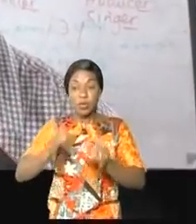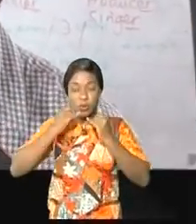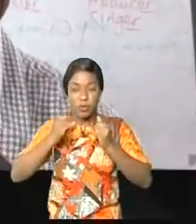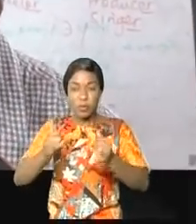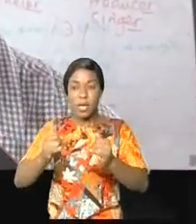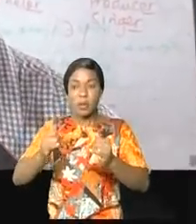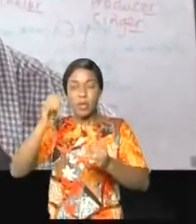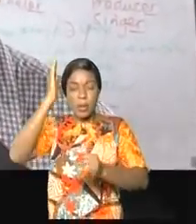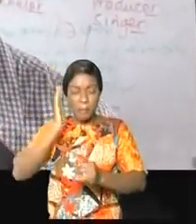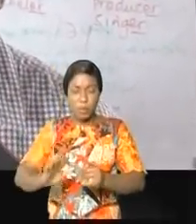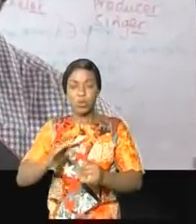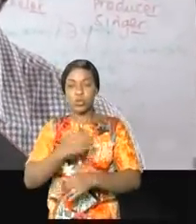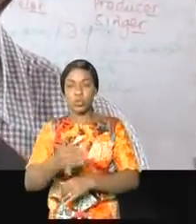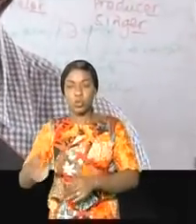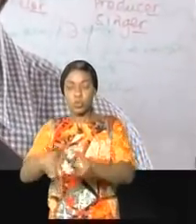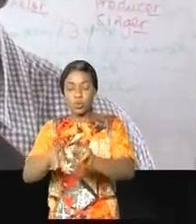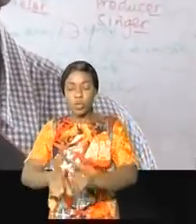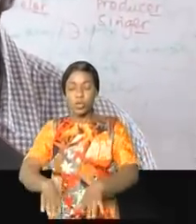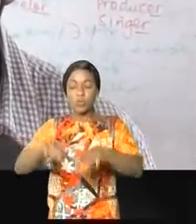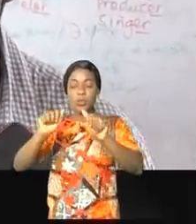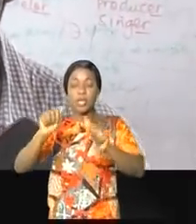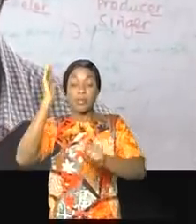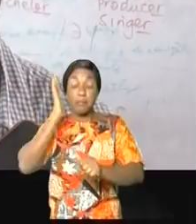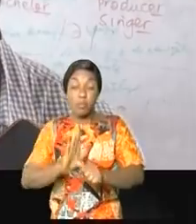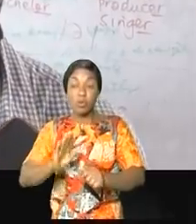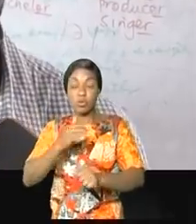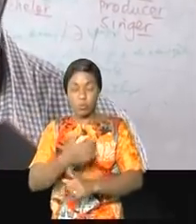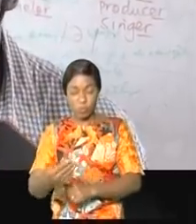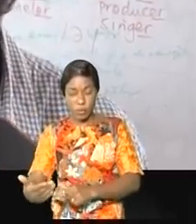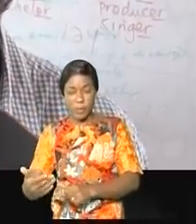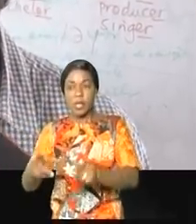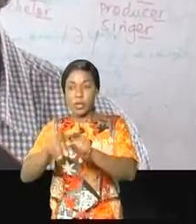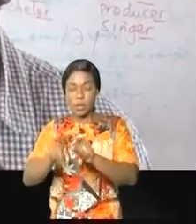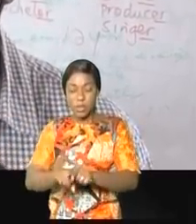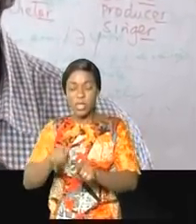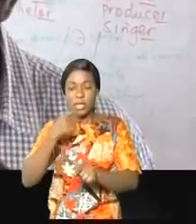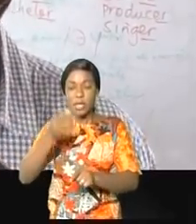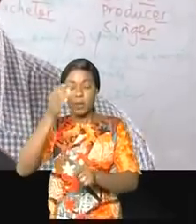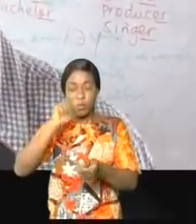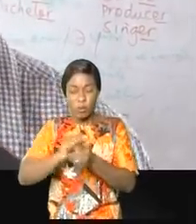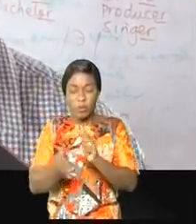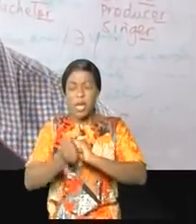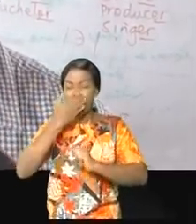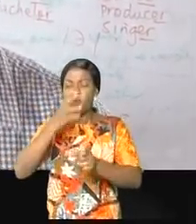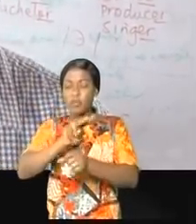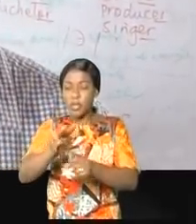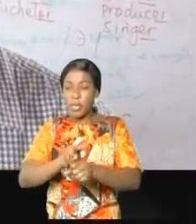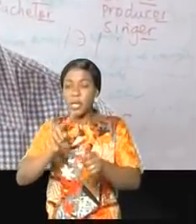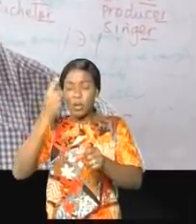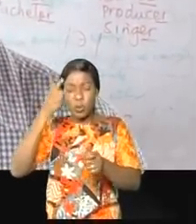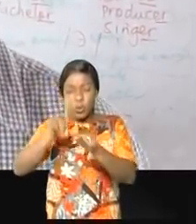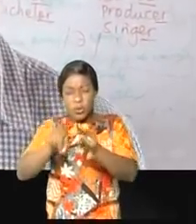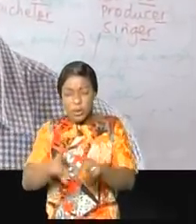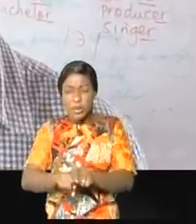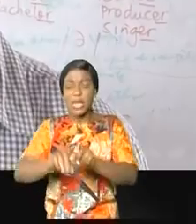neutre pour la bonne cause, parce qu'on a adopté une bonne cause et la cause du Covid est une cause noble parce que ça tient